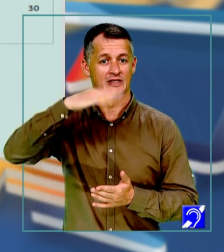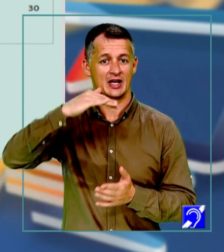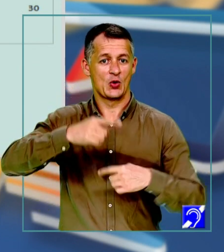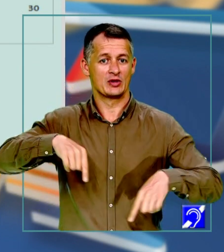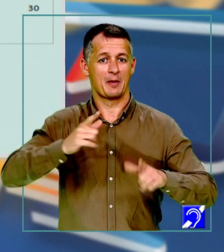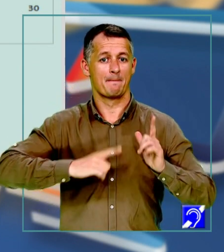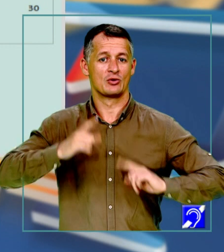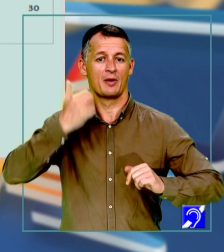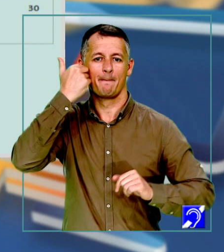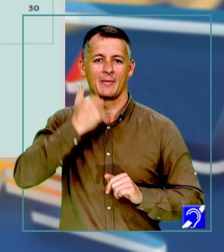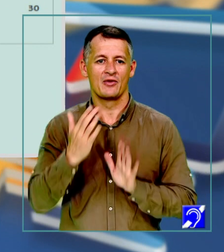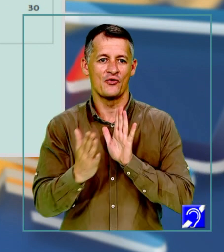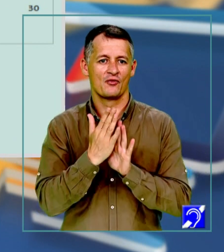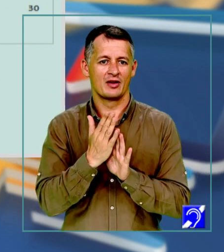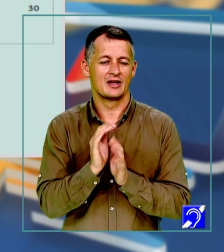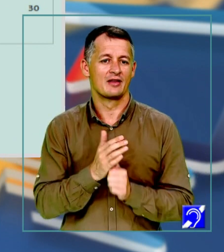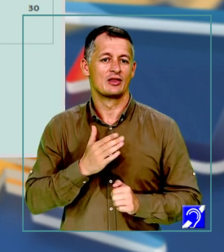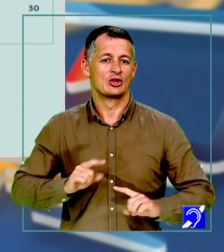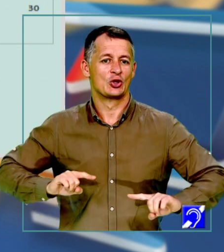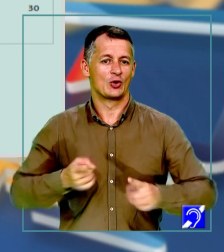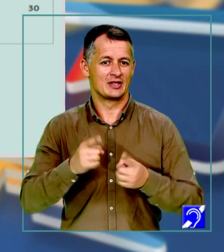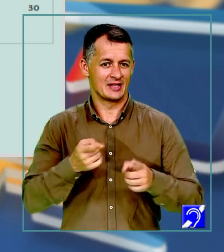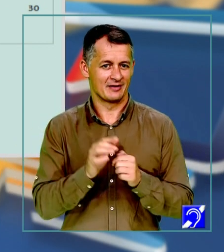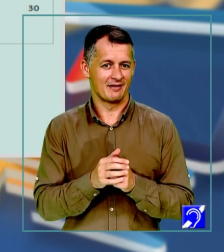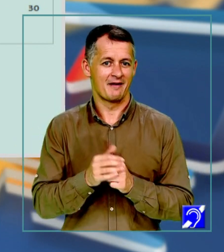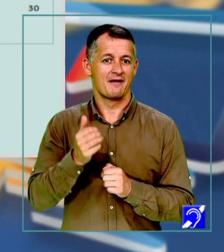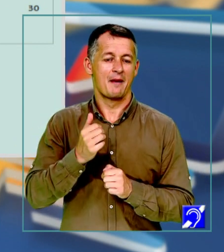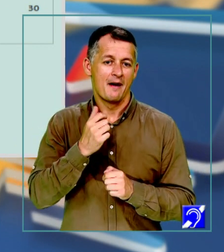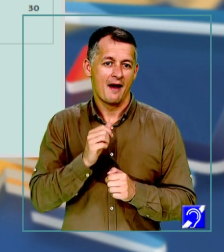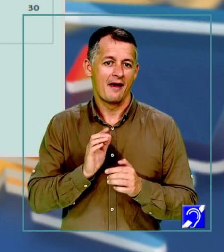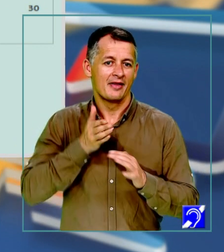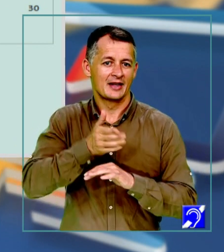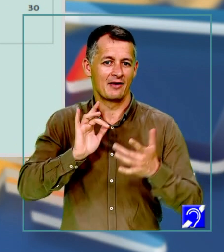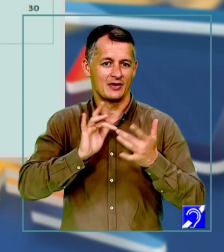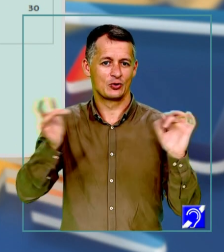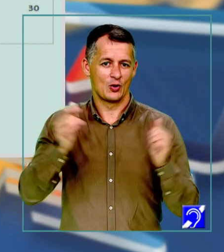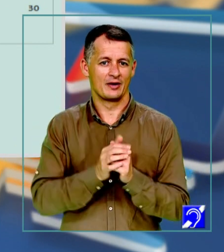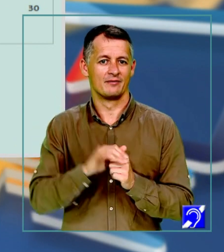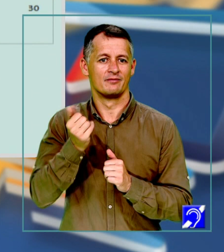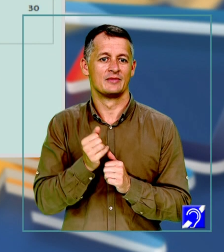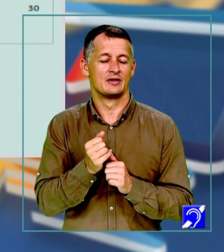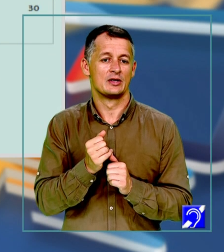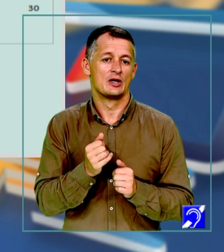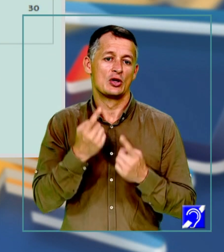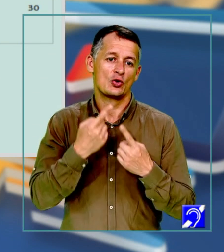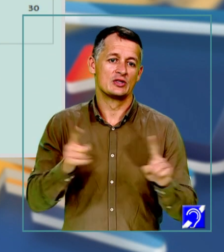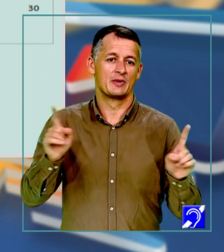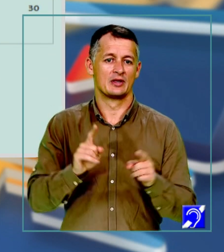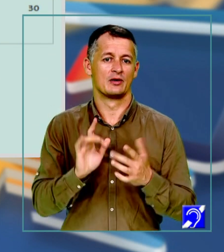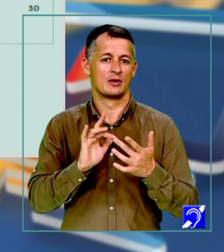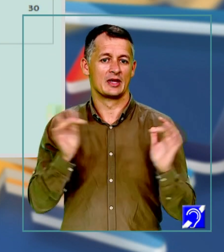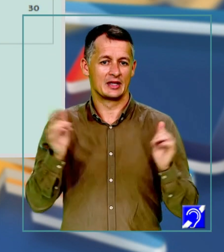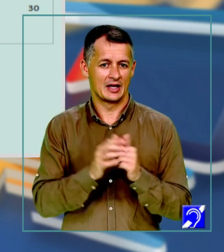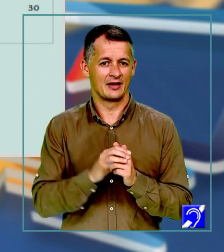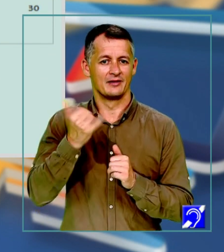Pasiunile pierd în fața tentației de a evada în virtual. Dar, spre deosebire de mirajul oferit de rețelele sociale, o pasiune